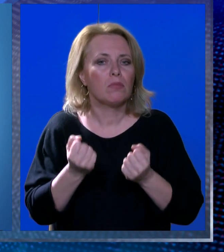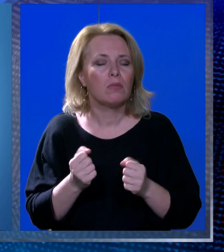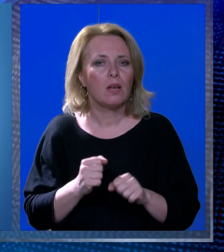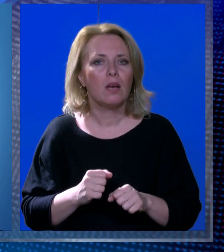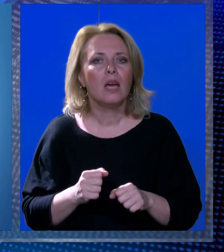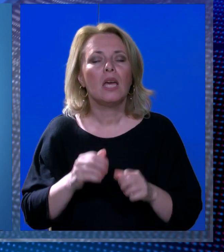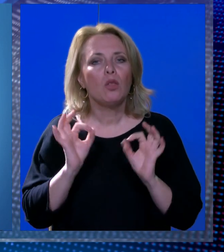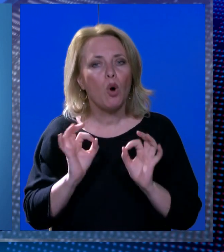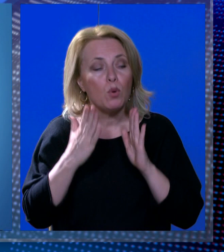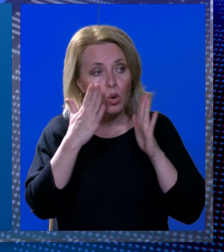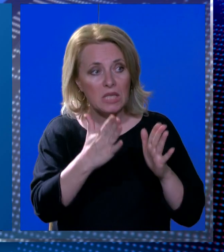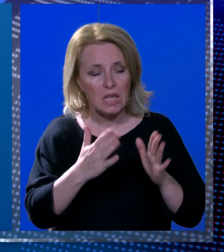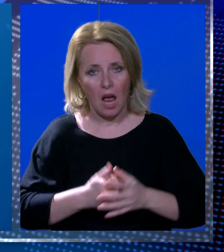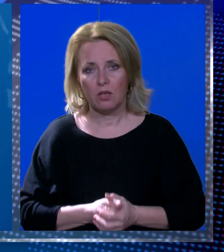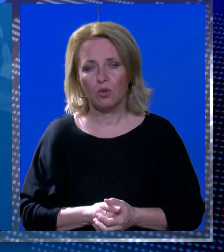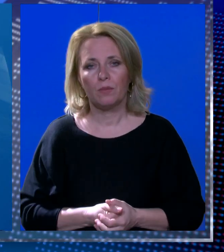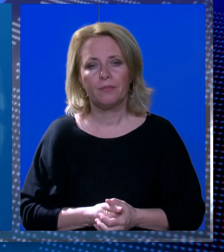koncentraciju kod većine ljudi.